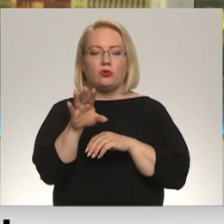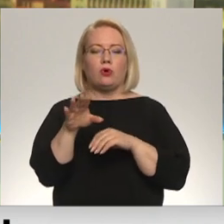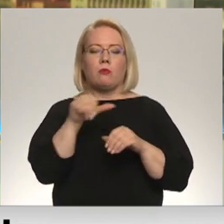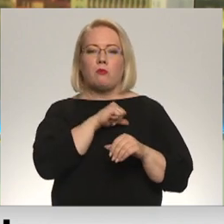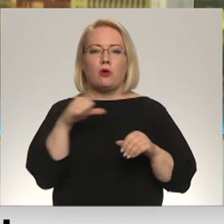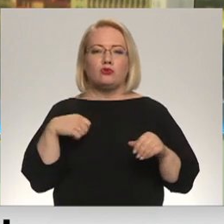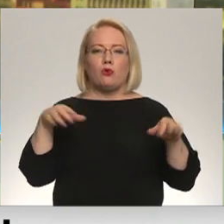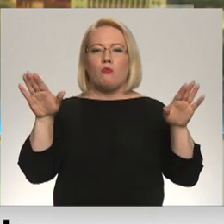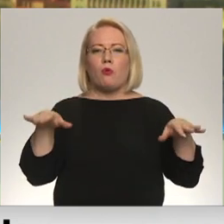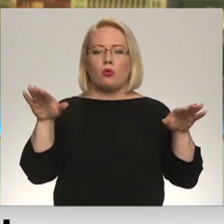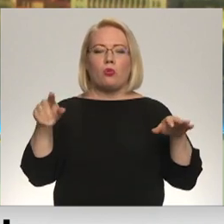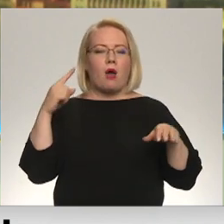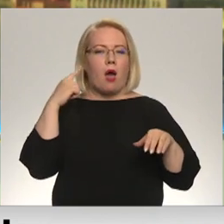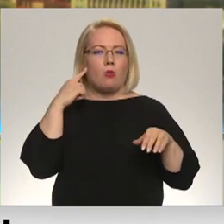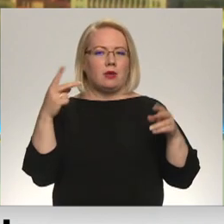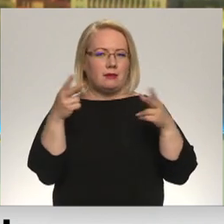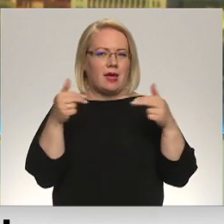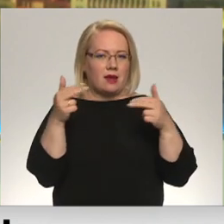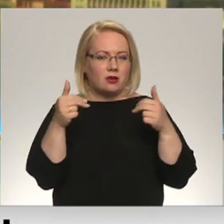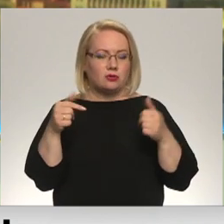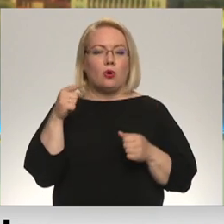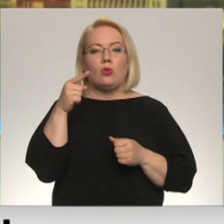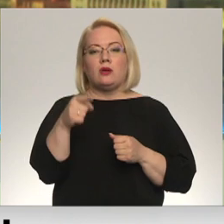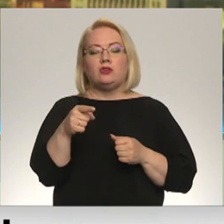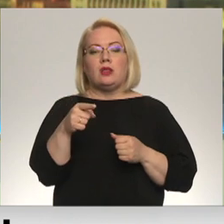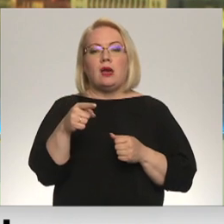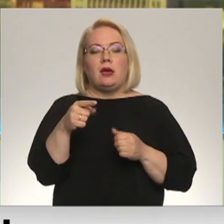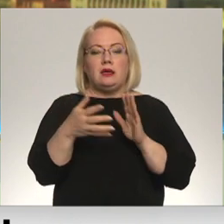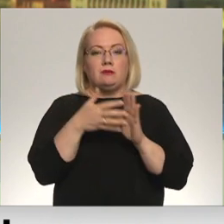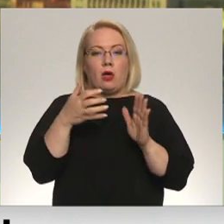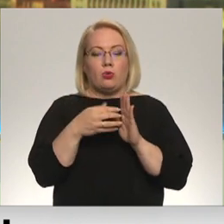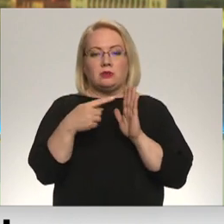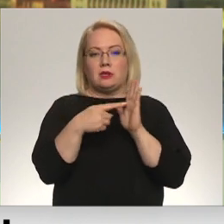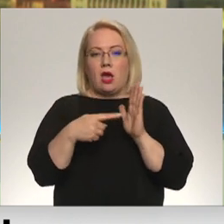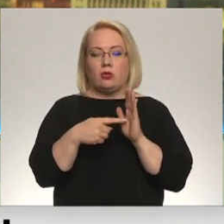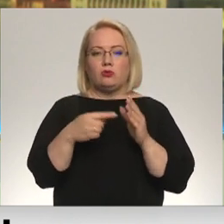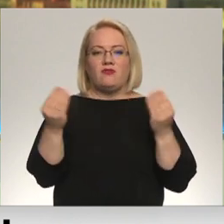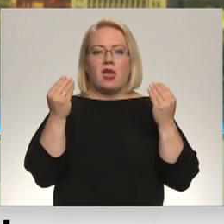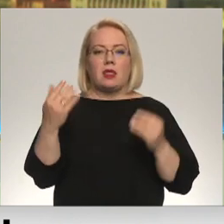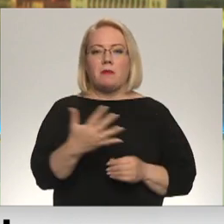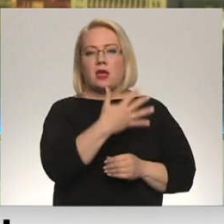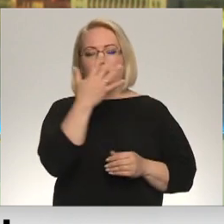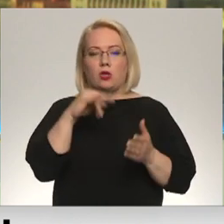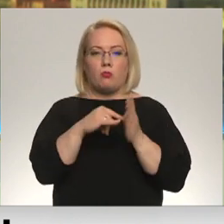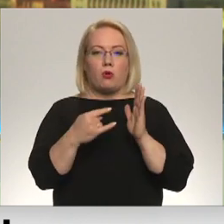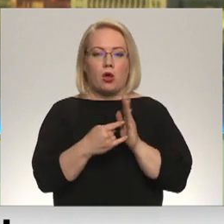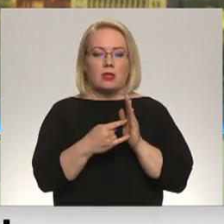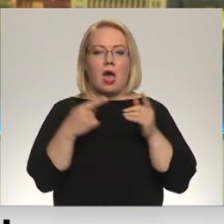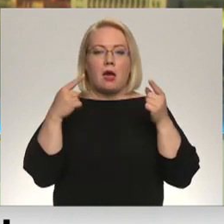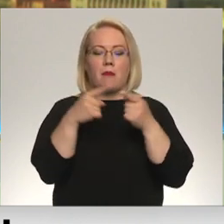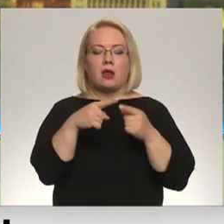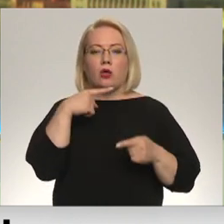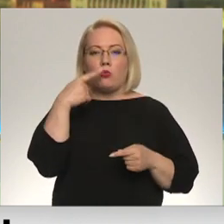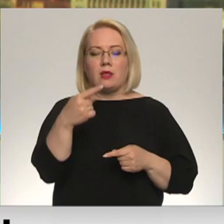ierakstus 5 minūšu garumā, iegūtos datus izmantos vērienīgā 5 gadu projektā, ar mērķi noteikt visu Latvijā